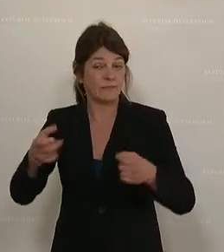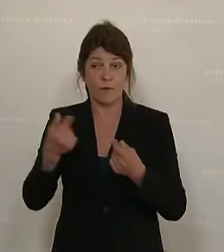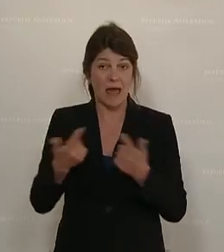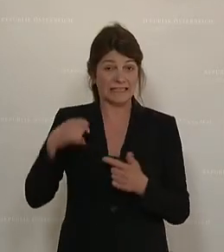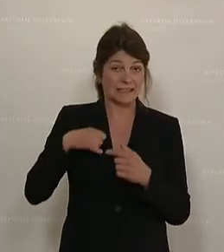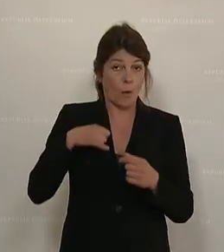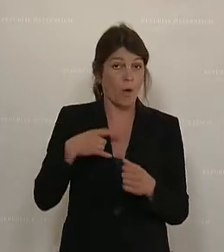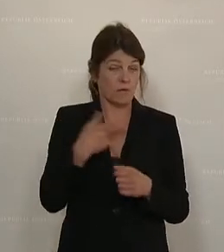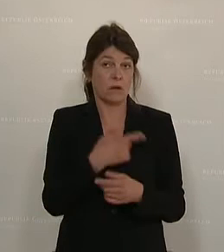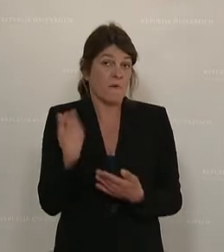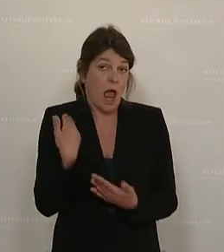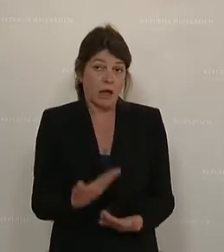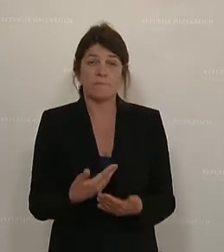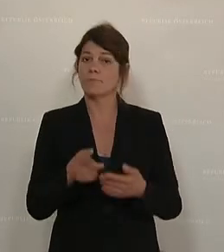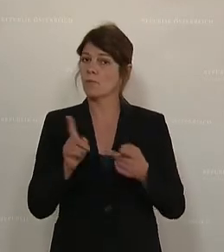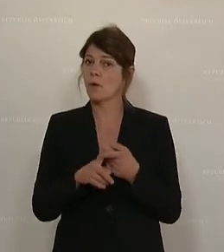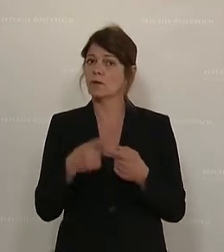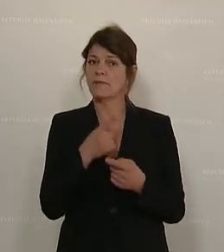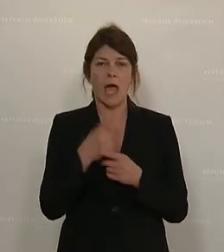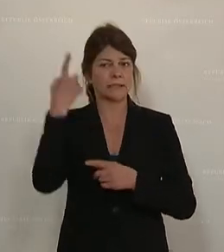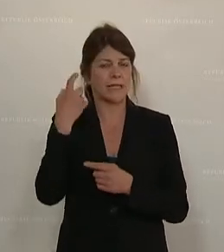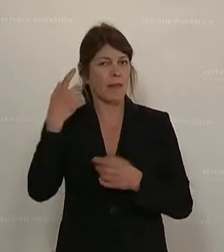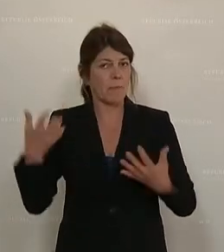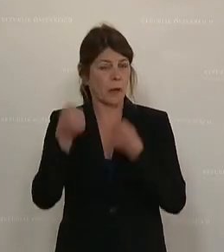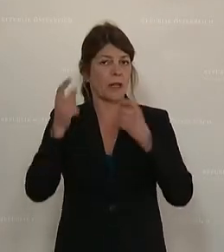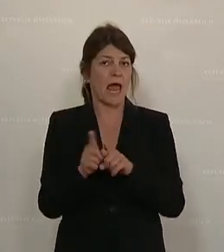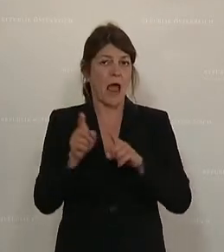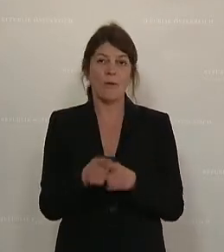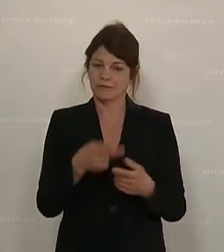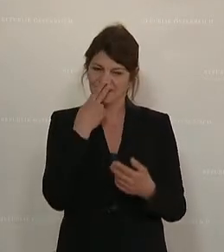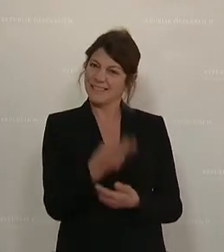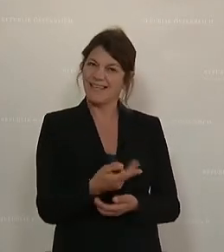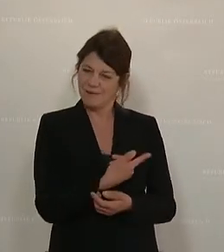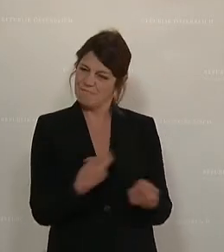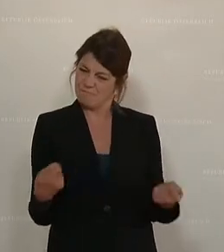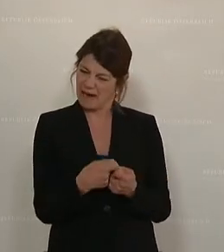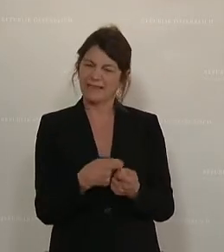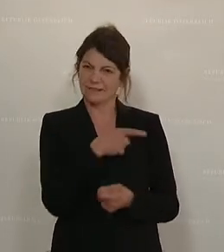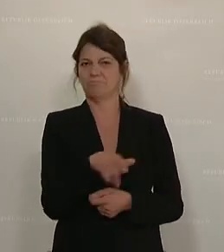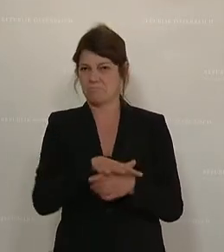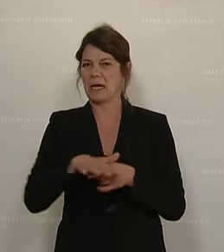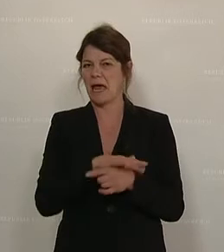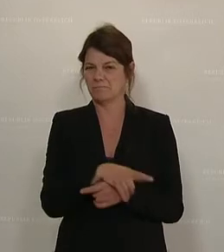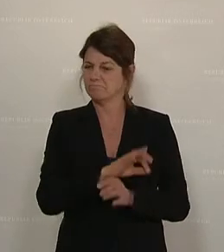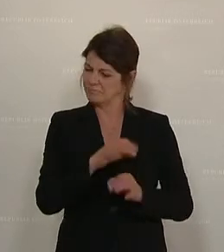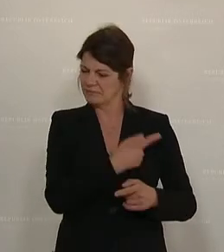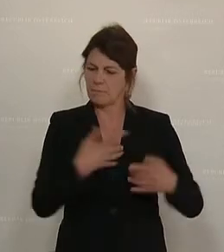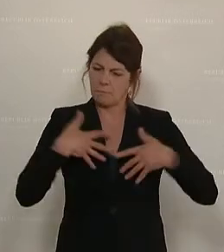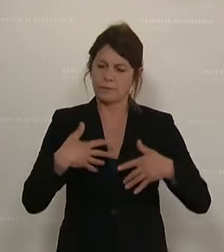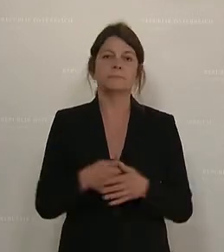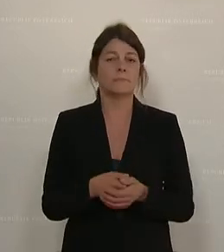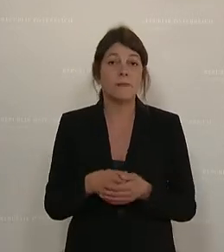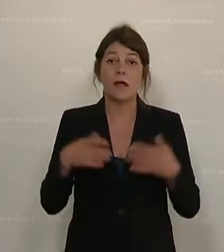Landes Tirol eingenommen hat und ein Start-up gegründet hat, rundet sein Profil für diesen Bereich, glaube ich, sehr gut ab. Und einen